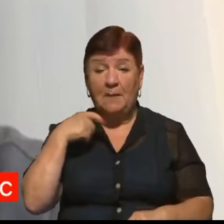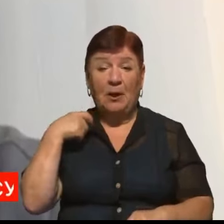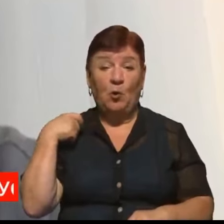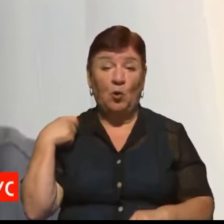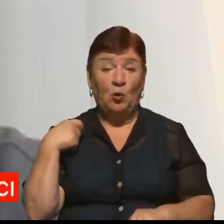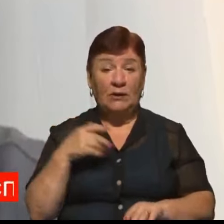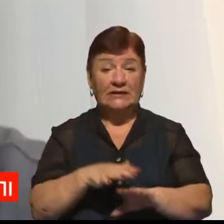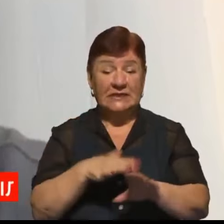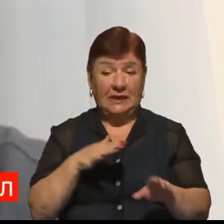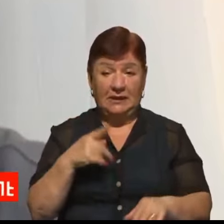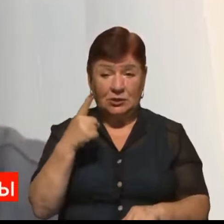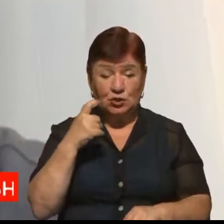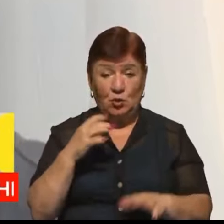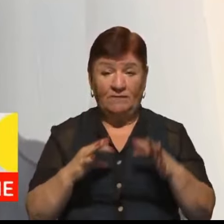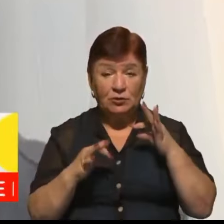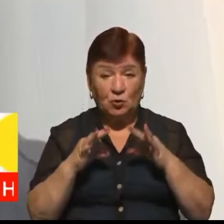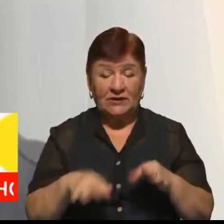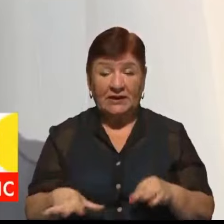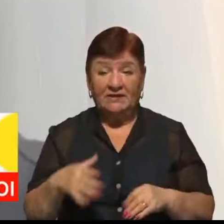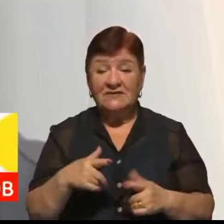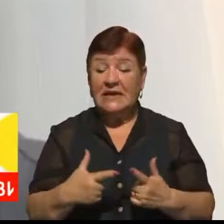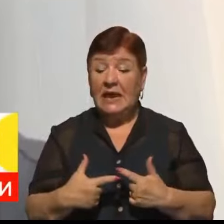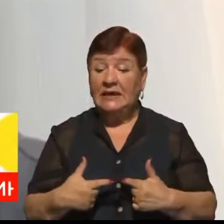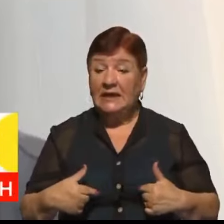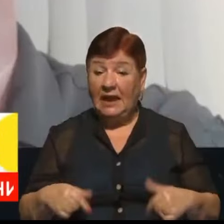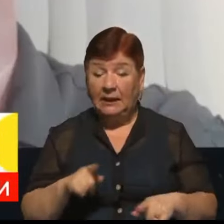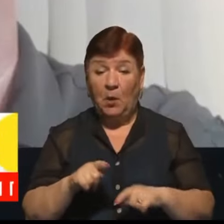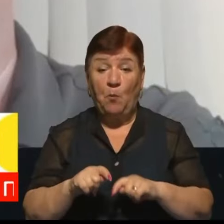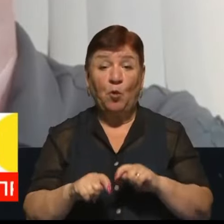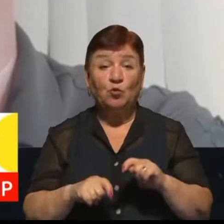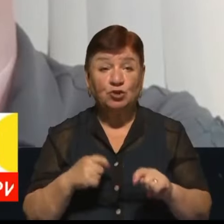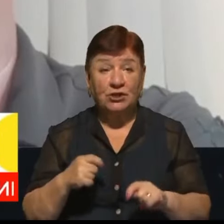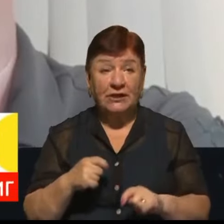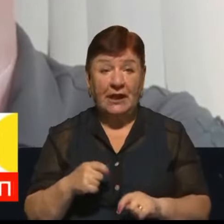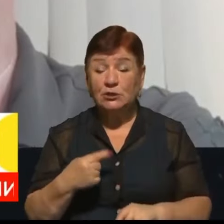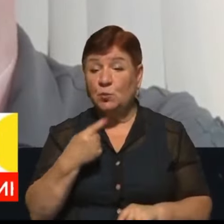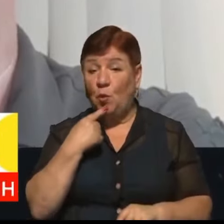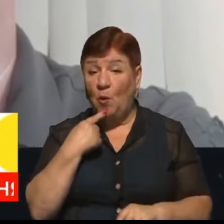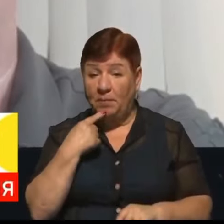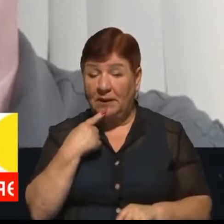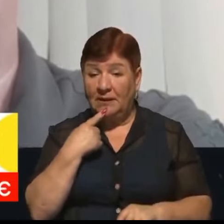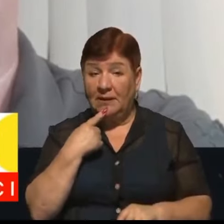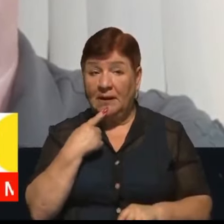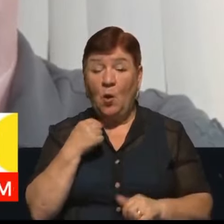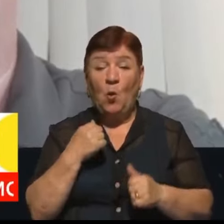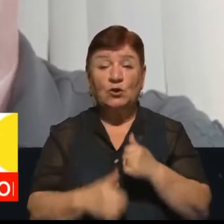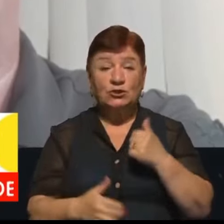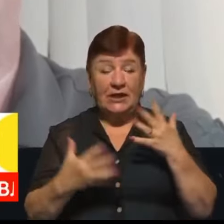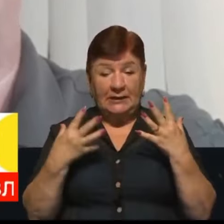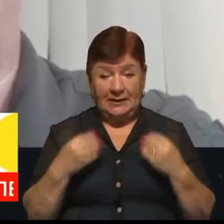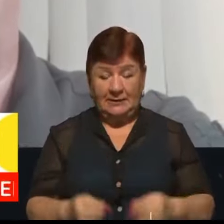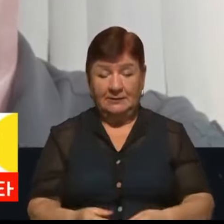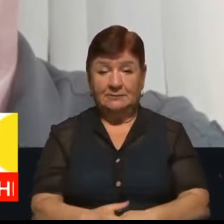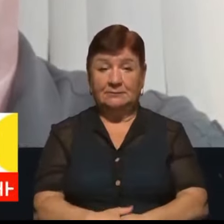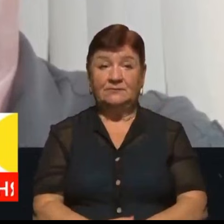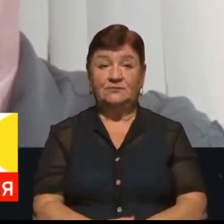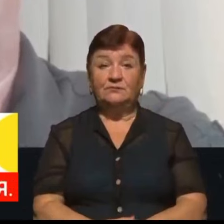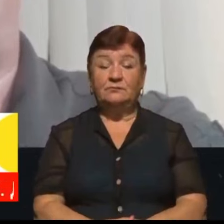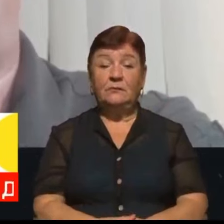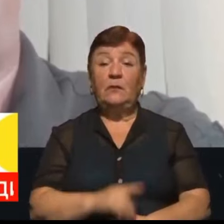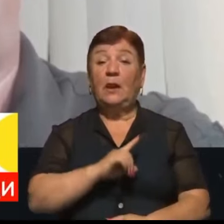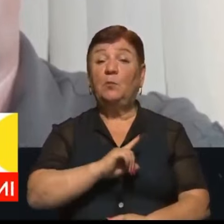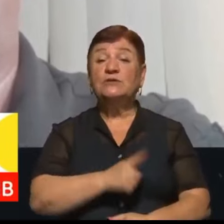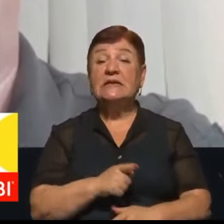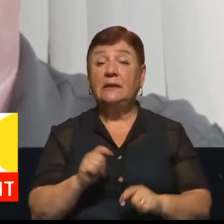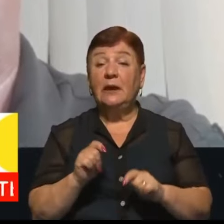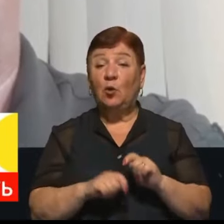можу сказати 100%. На всій ділянці відбуваються спроби порушення щоденно. Власне, посилення